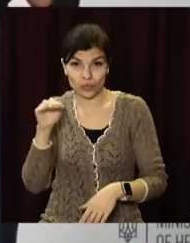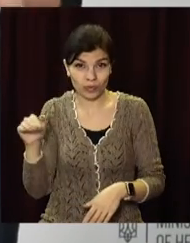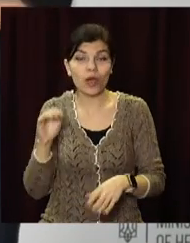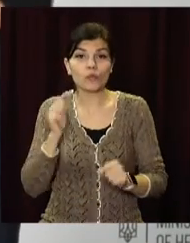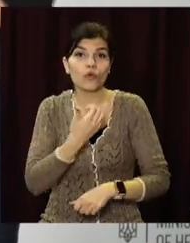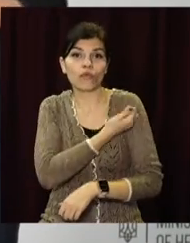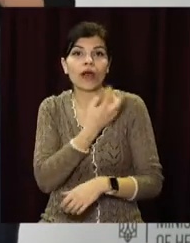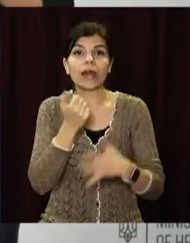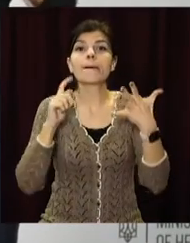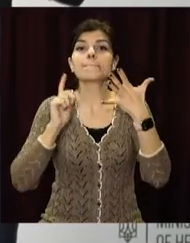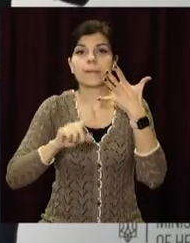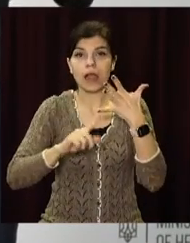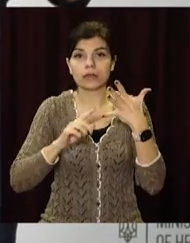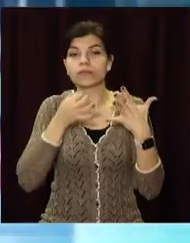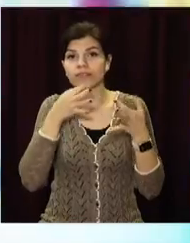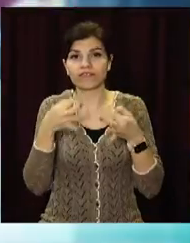можуть вакцинуватися на п'ятому етапі.